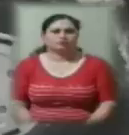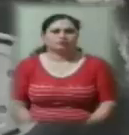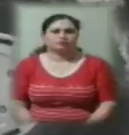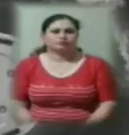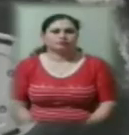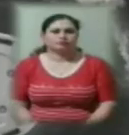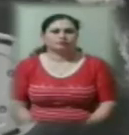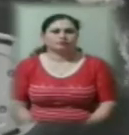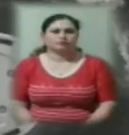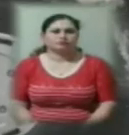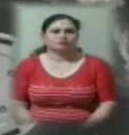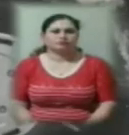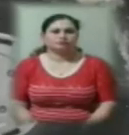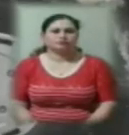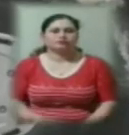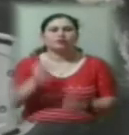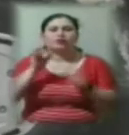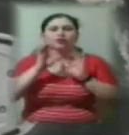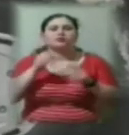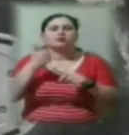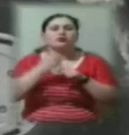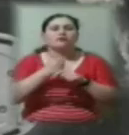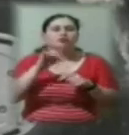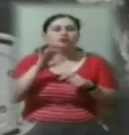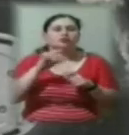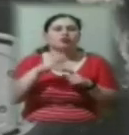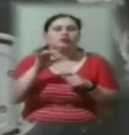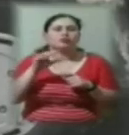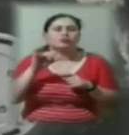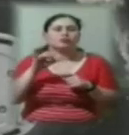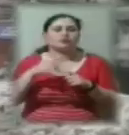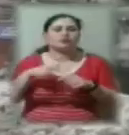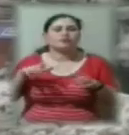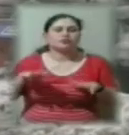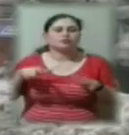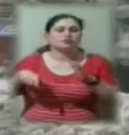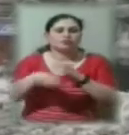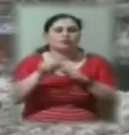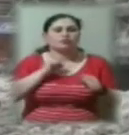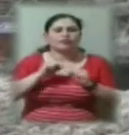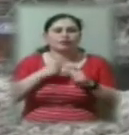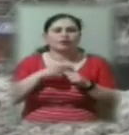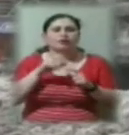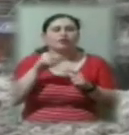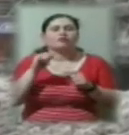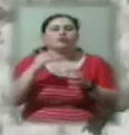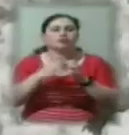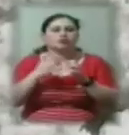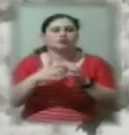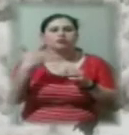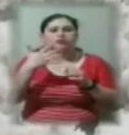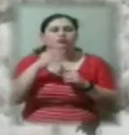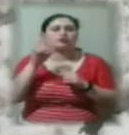Як розповів головний інженер комунального підприємства міське дорожне управління Олександр Зубович, у Херсоні 50 людей і 11.